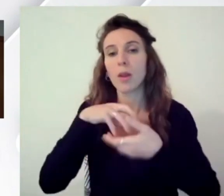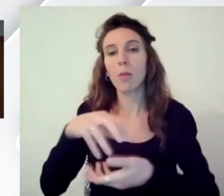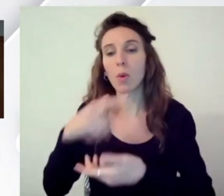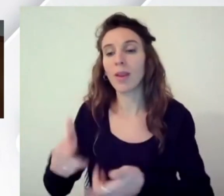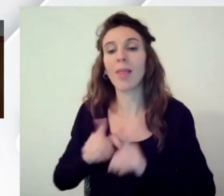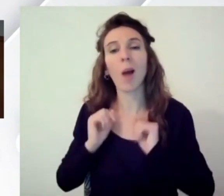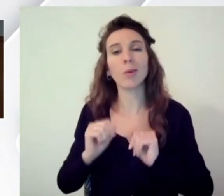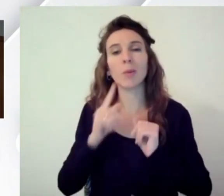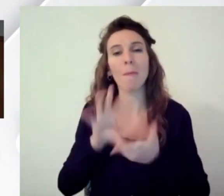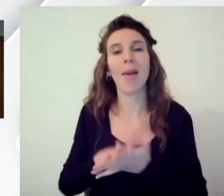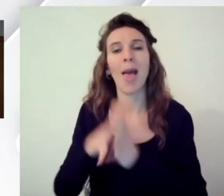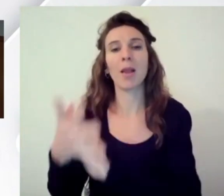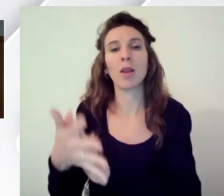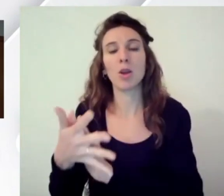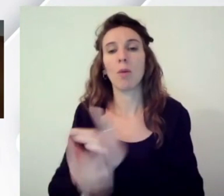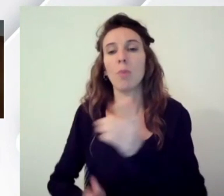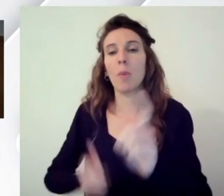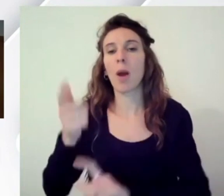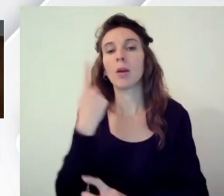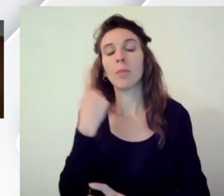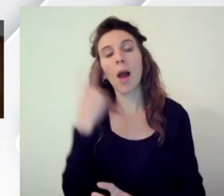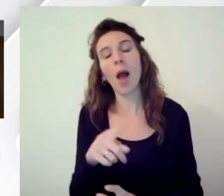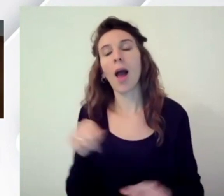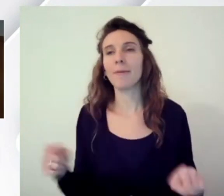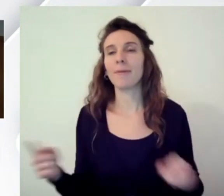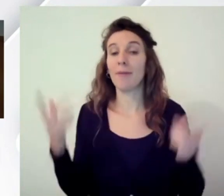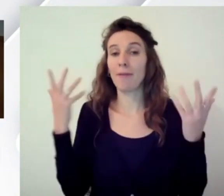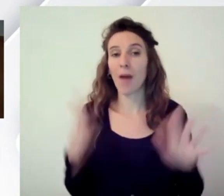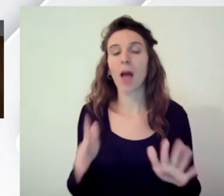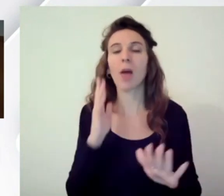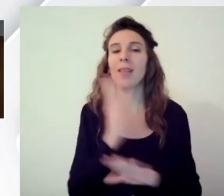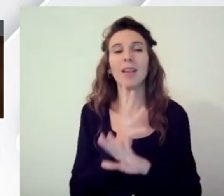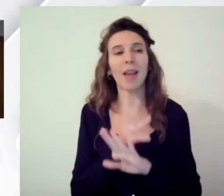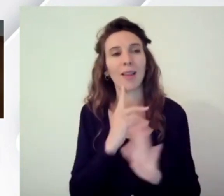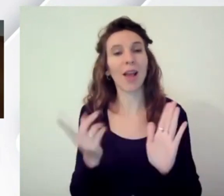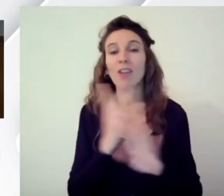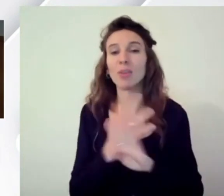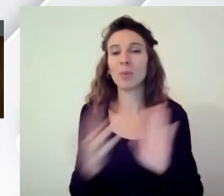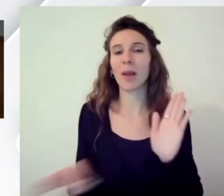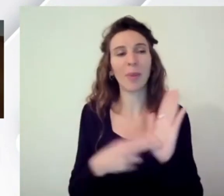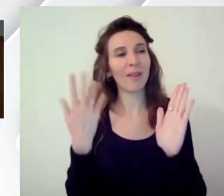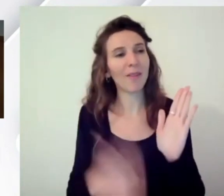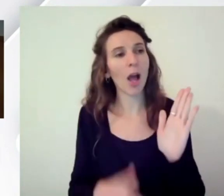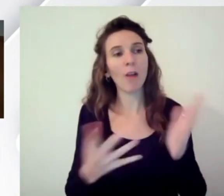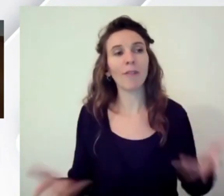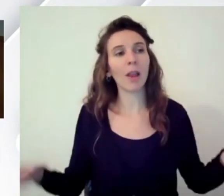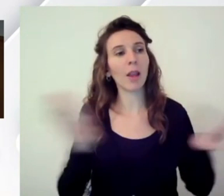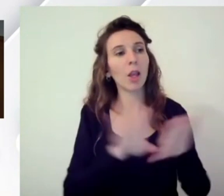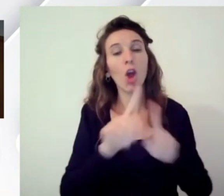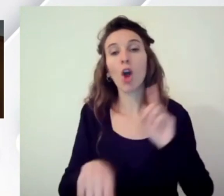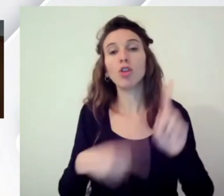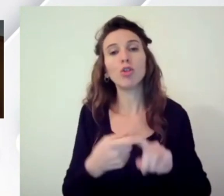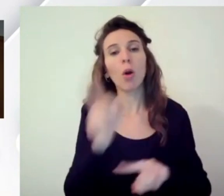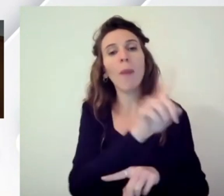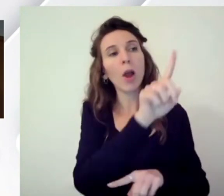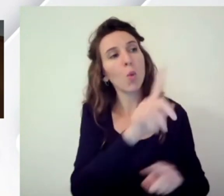non di sono arrivato qua metto il bollino faccio la indicazione accessibilità ho finito da domani lo usa un editor lo rompe siamo